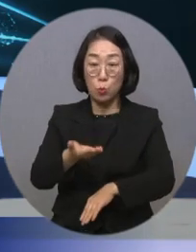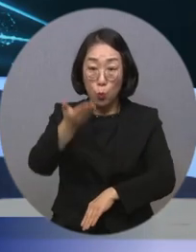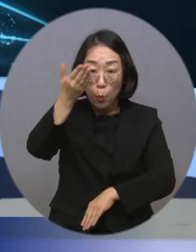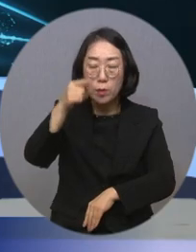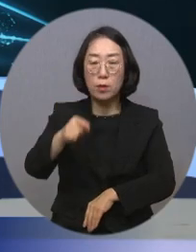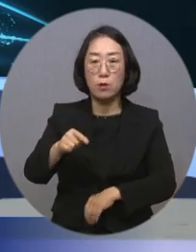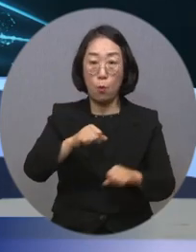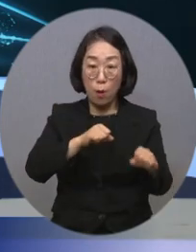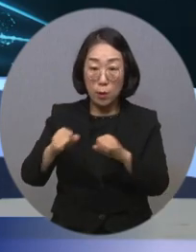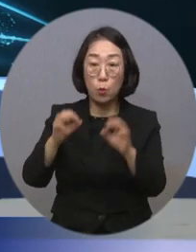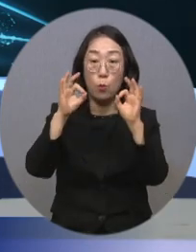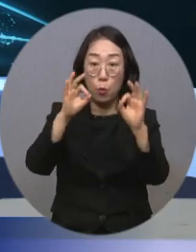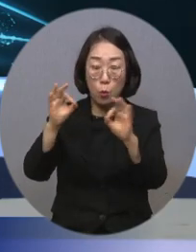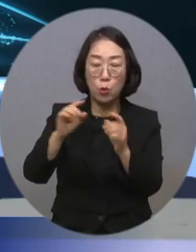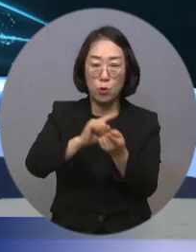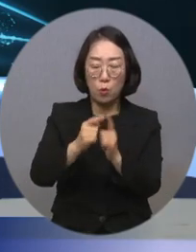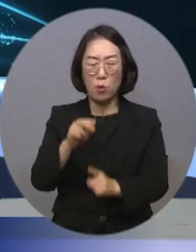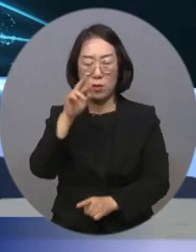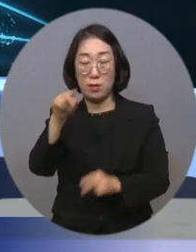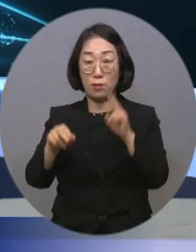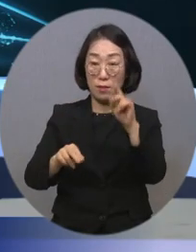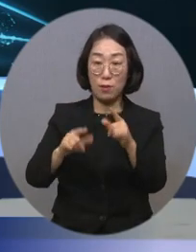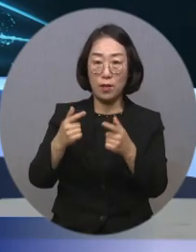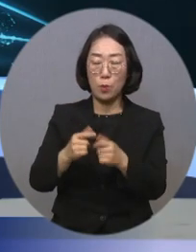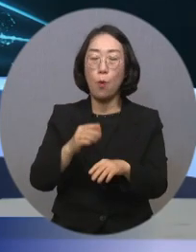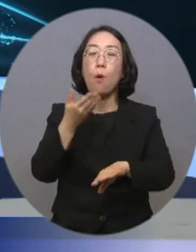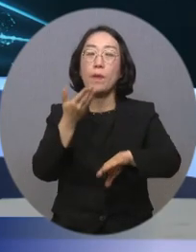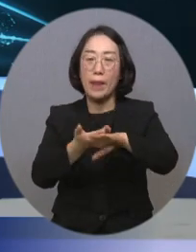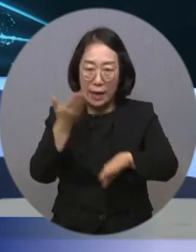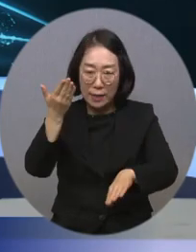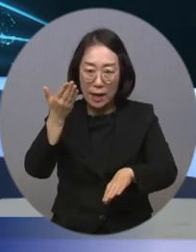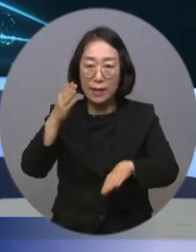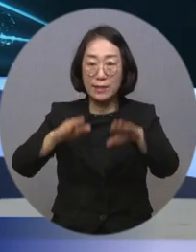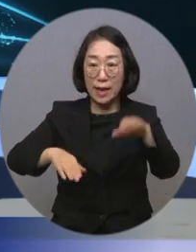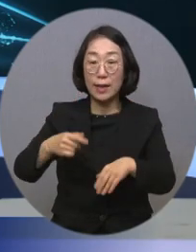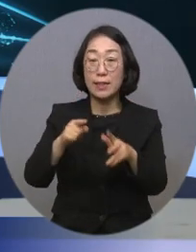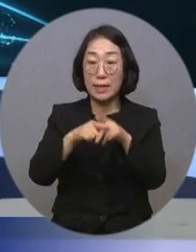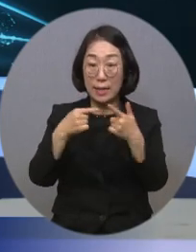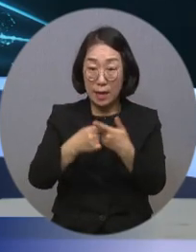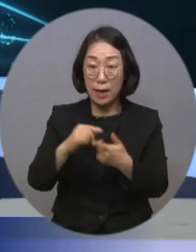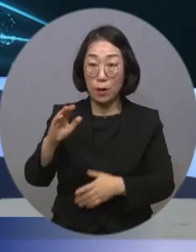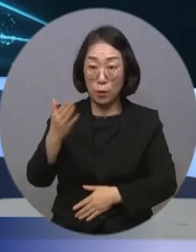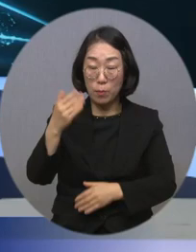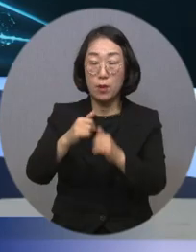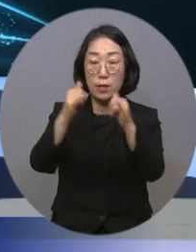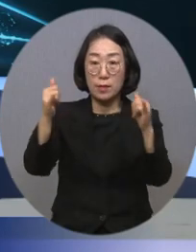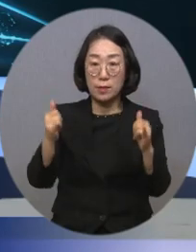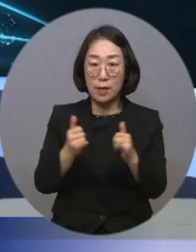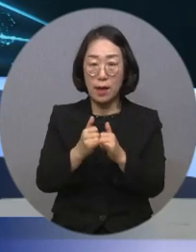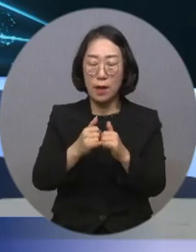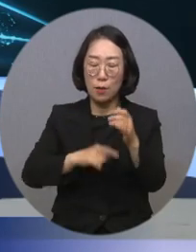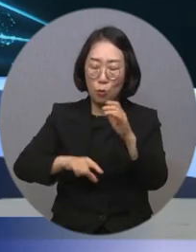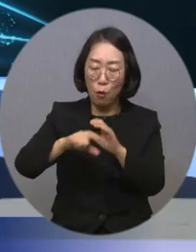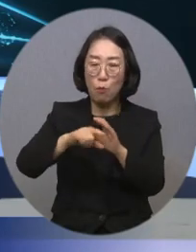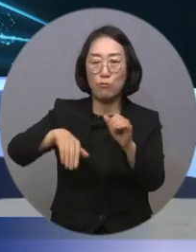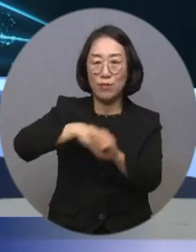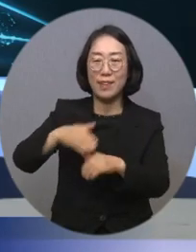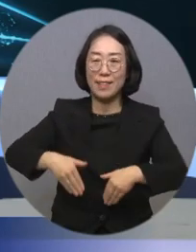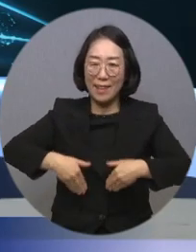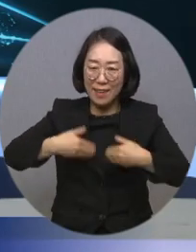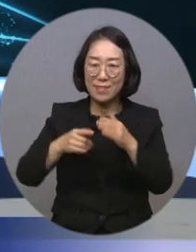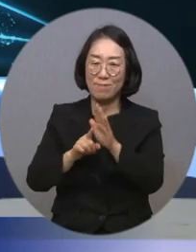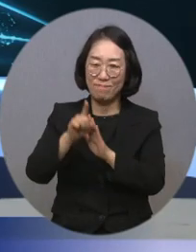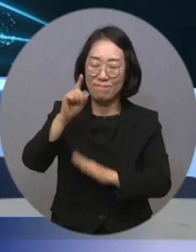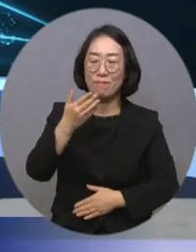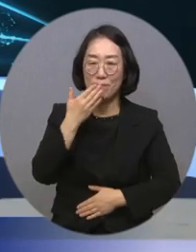움직임을 통해 서로 틀린 것이 아닌 다른 것임을 이해할 수 있게 된다면 우리 사회의 온도는 더욱 따뜻해질 것입니다.